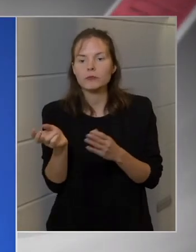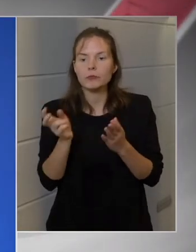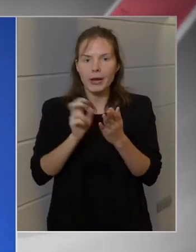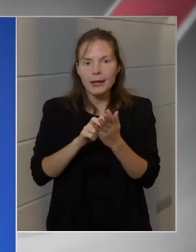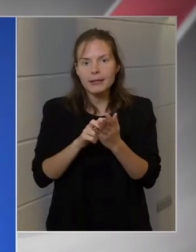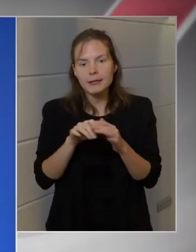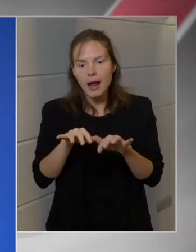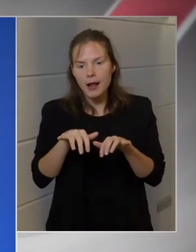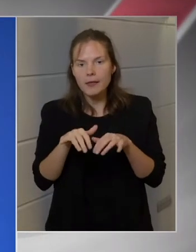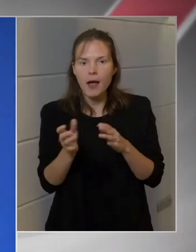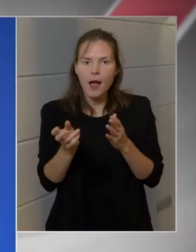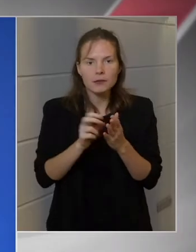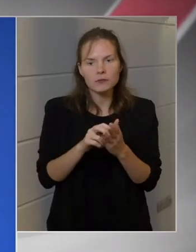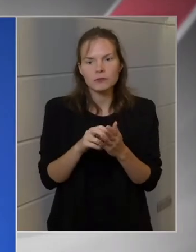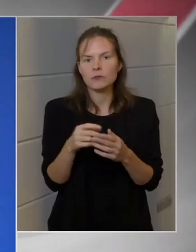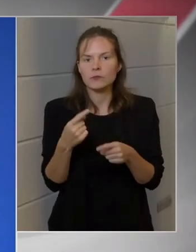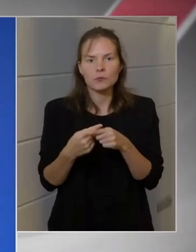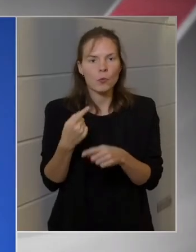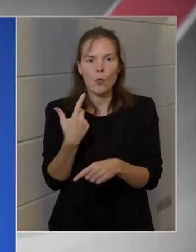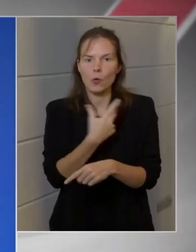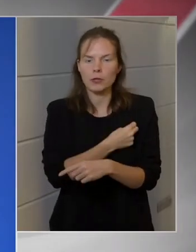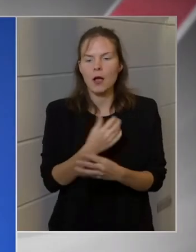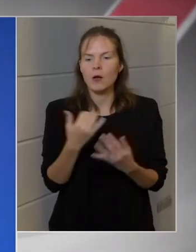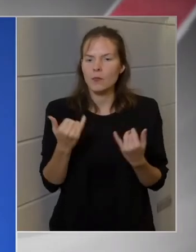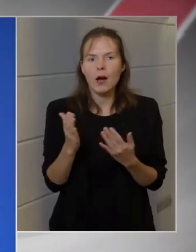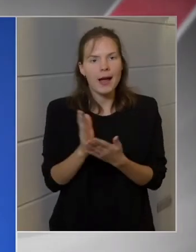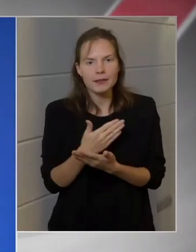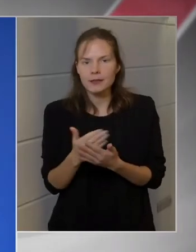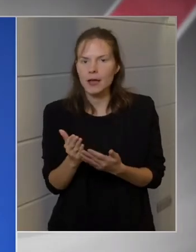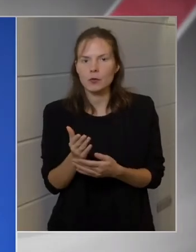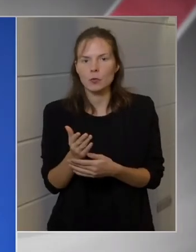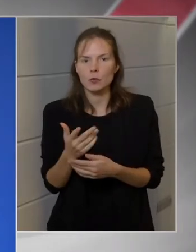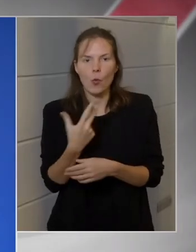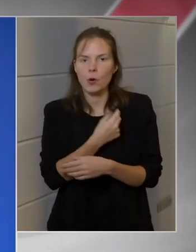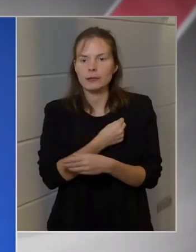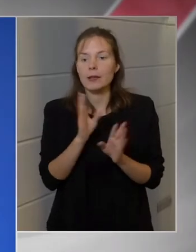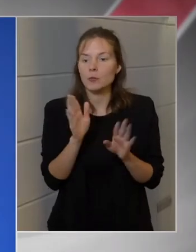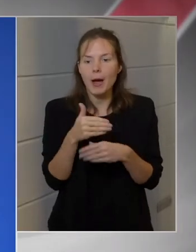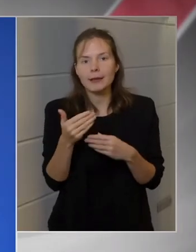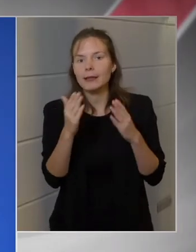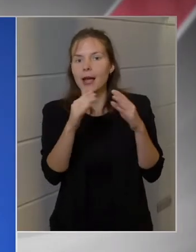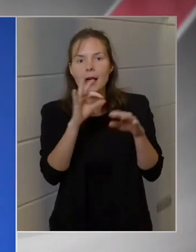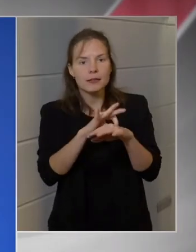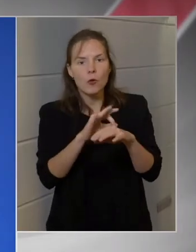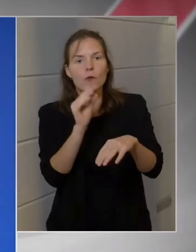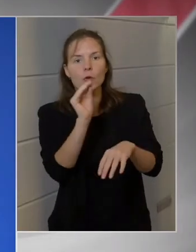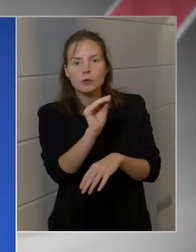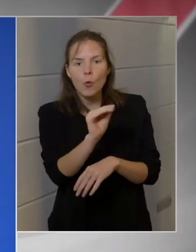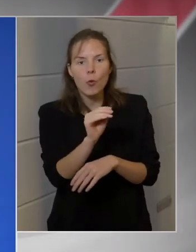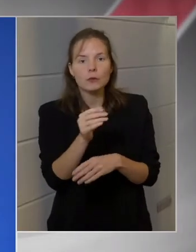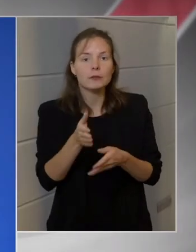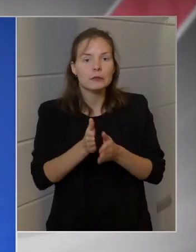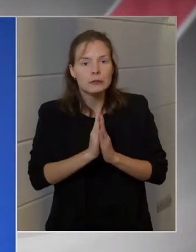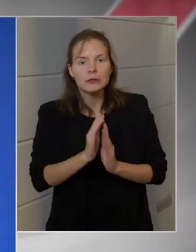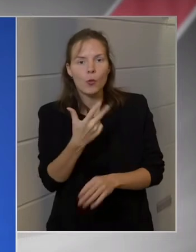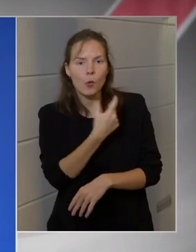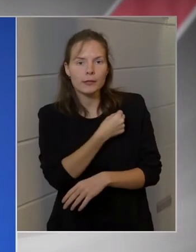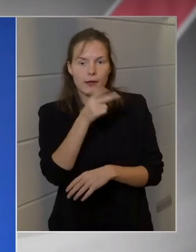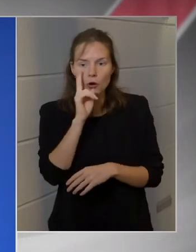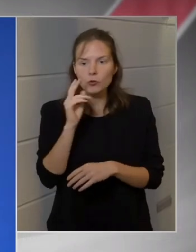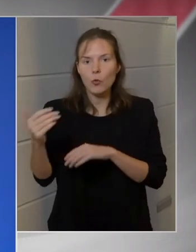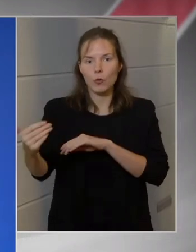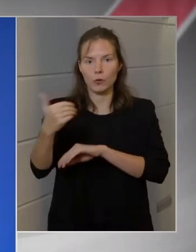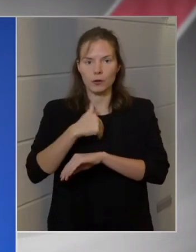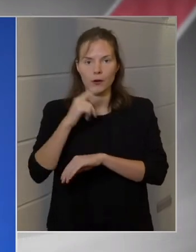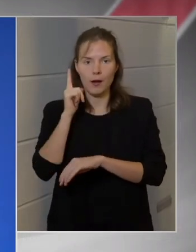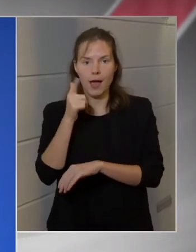Tehát ma már annyira egyszerű az oltást, ha bárki azt kéri a házi orvosától, hogy őt oltsák be, akkor kimentek